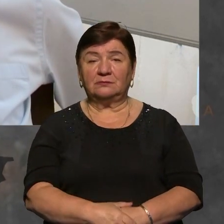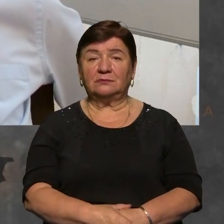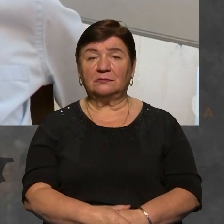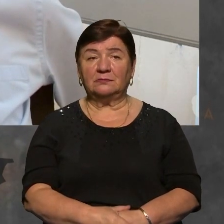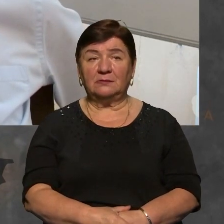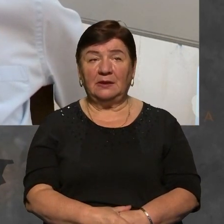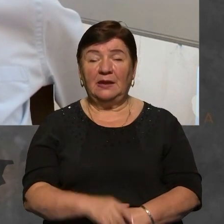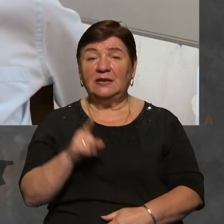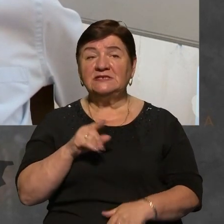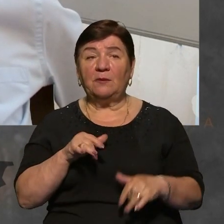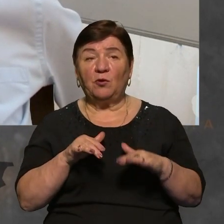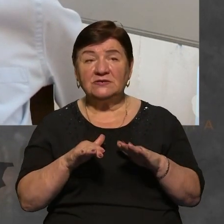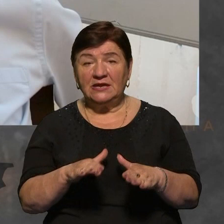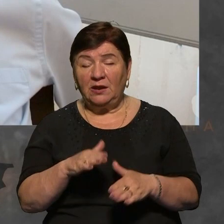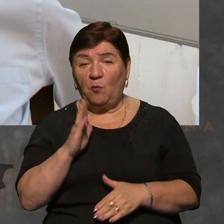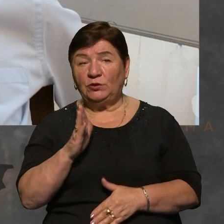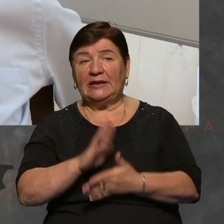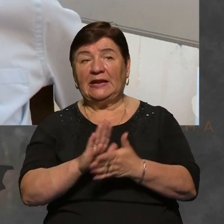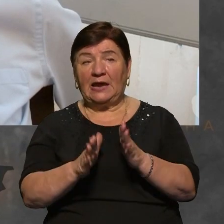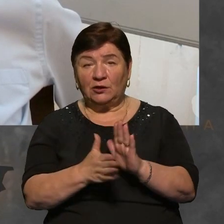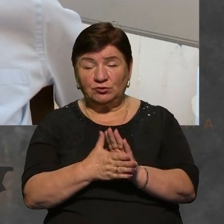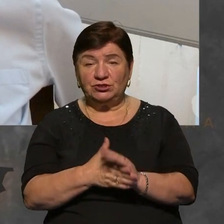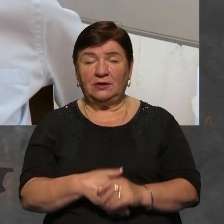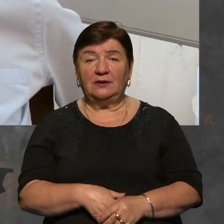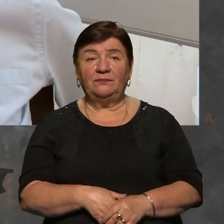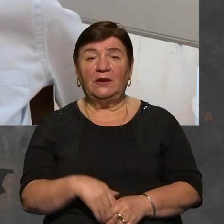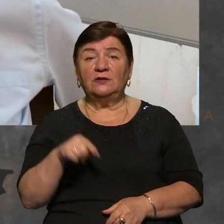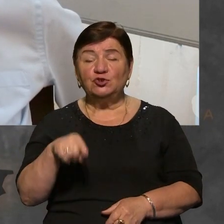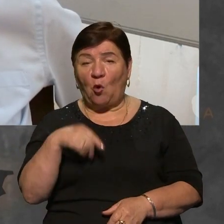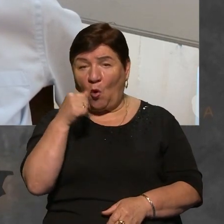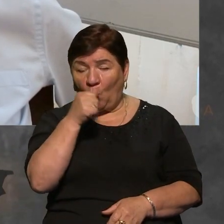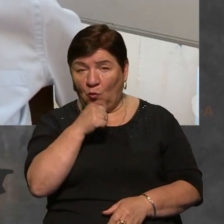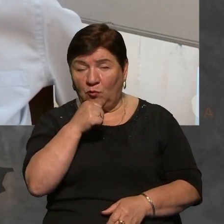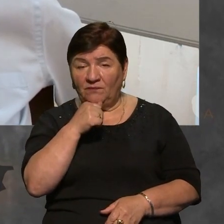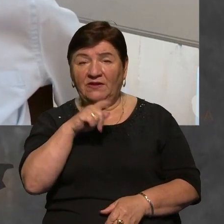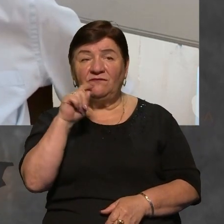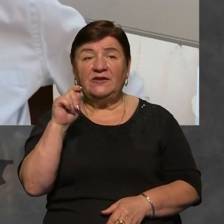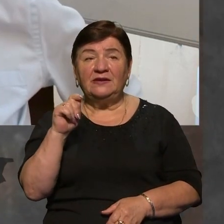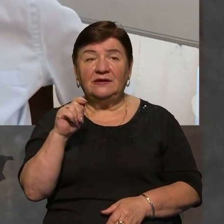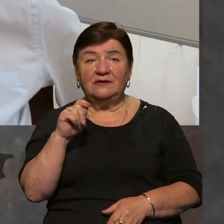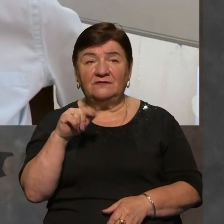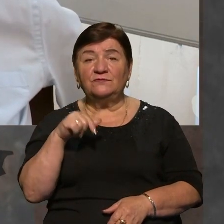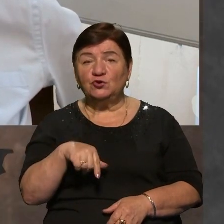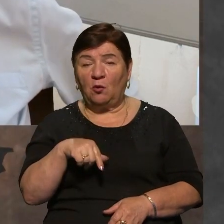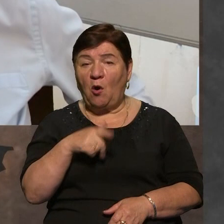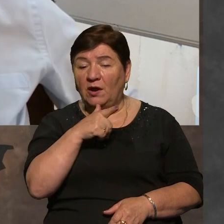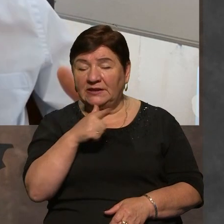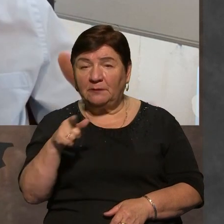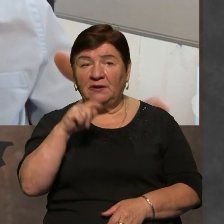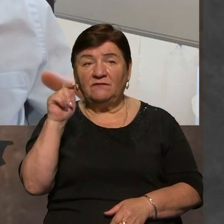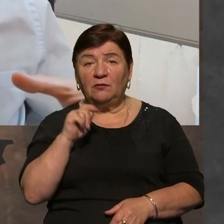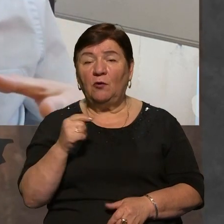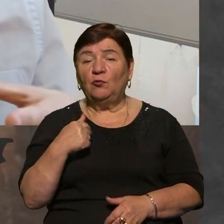Цей процес вже налагоджений і протягом всього року війни, всього терміну війни, в нас